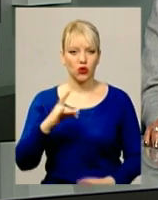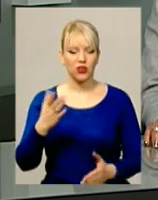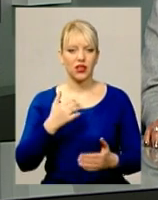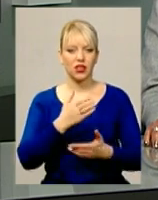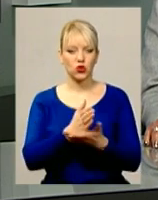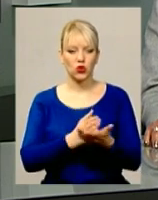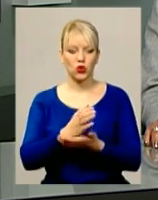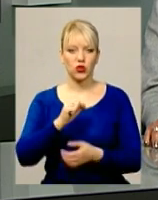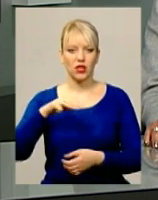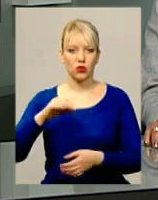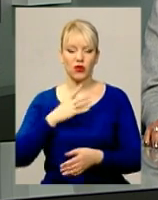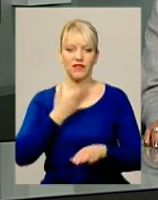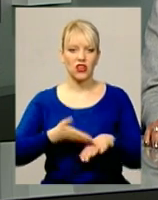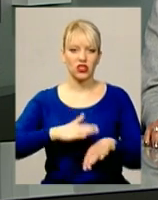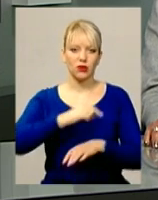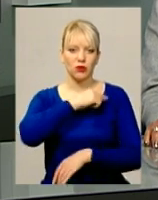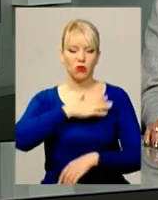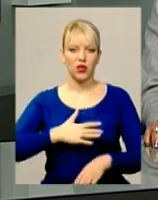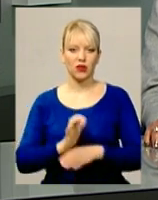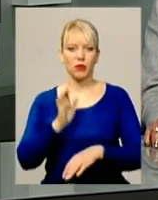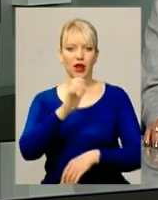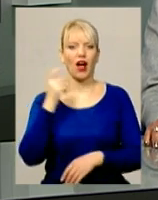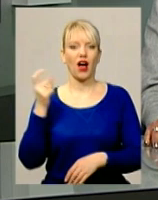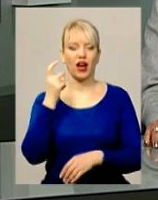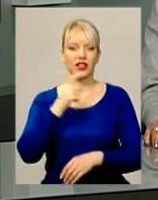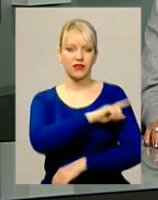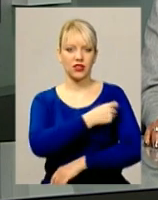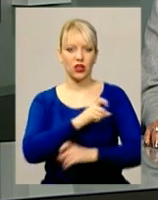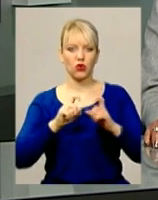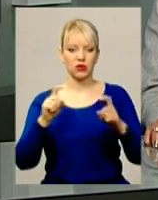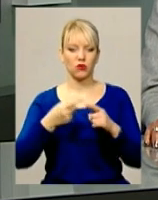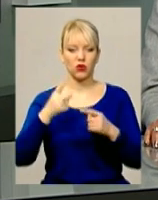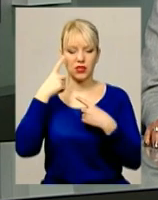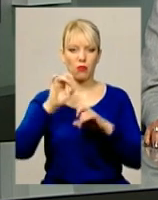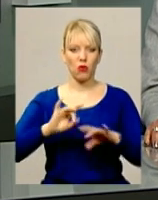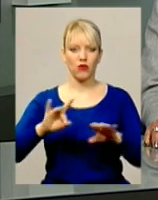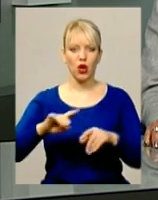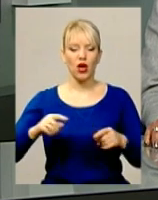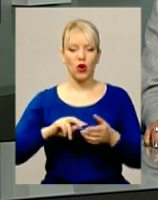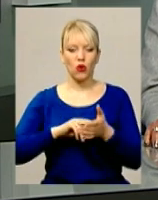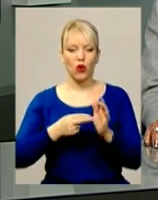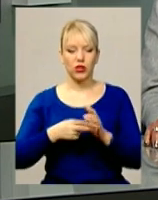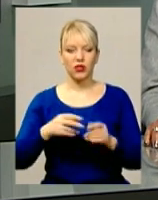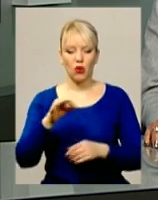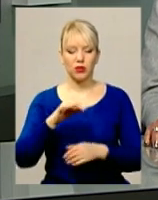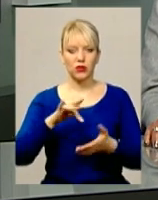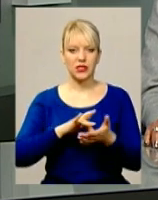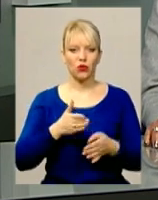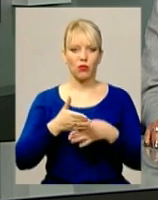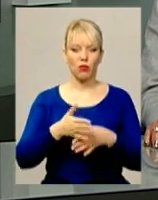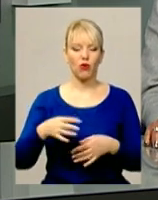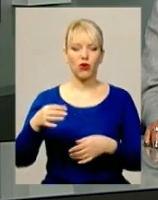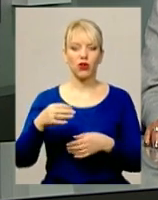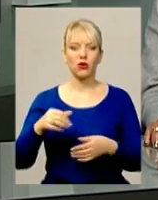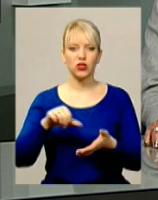зоні АТО, з важкими пораненнями доправили до Харківського госпіталю. Про це нам повідомила координатор обласного центру допомоги учасникам АТО